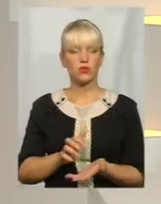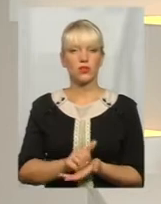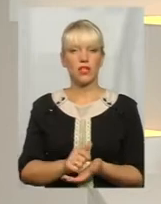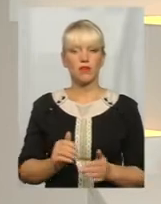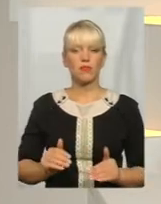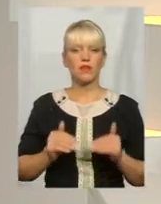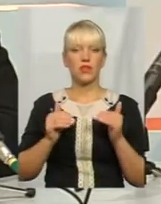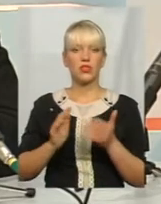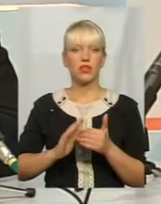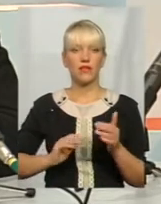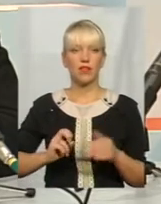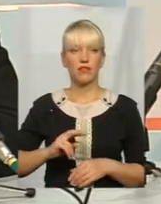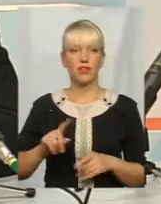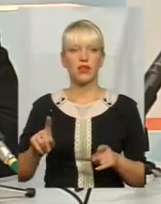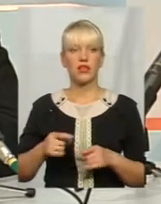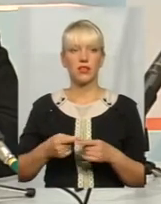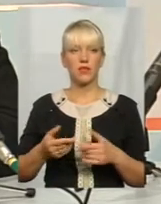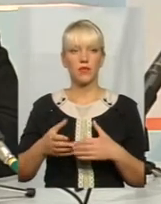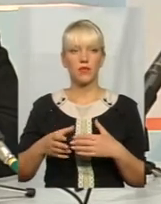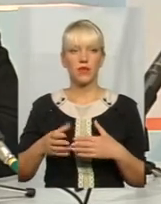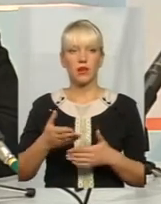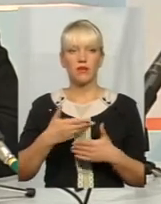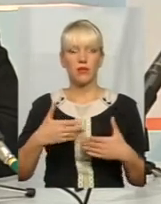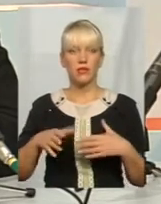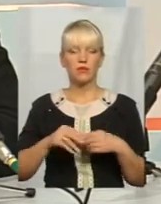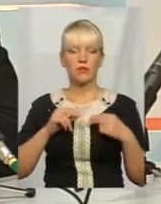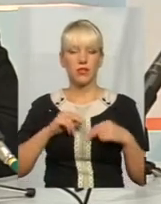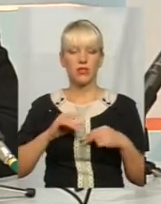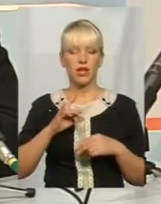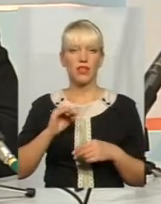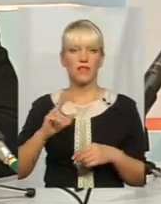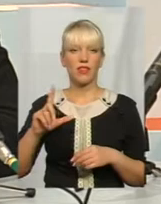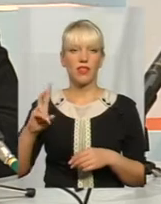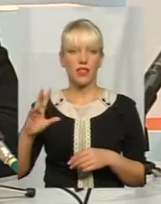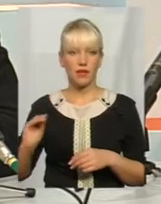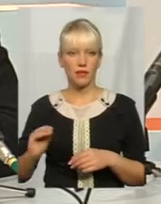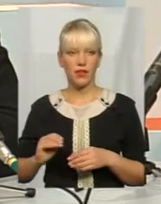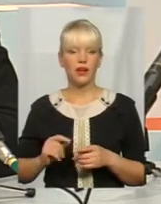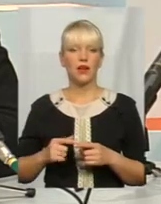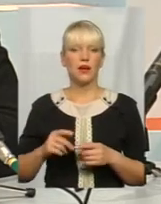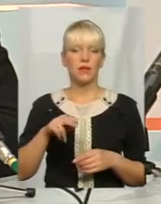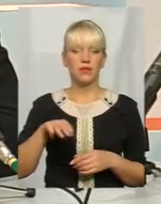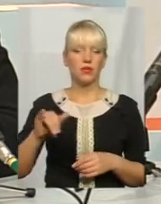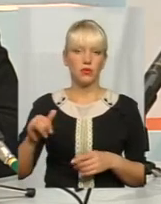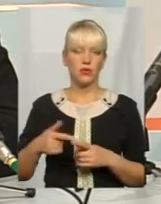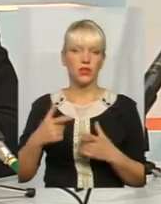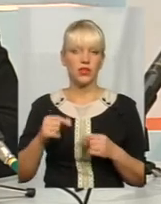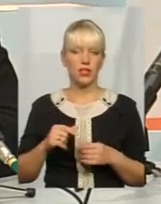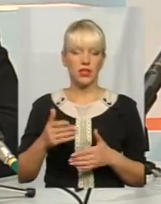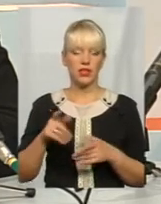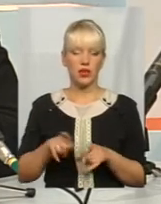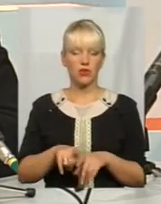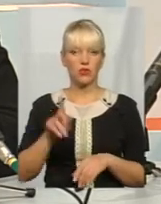підвищення кваліфікації, до речі, ми тісно співпрацюємо з Рівненським центром професійно-технічної освіти, де також вони здобувають